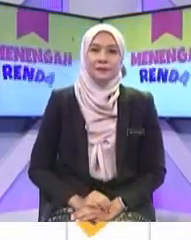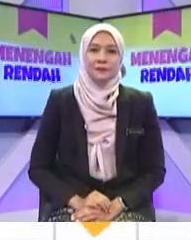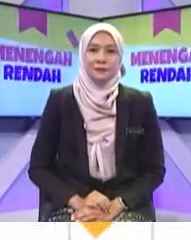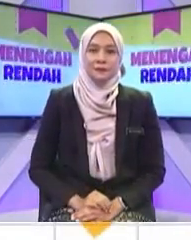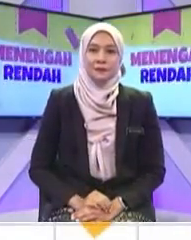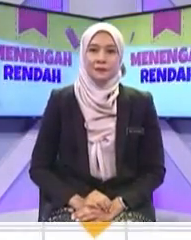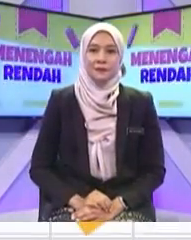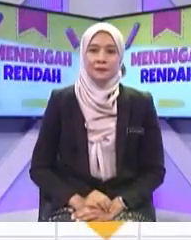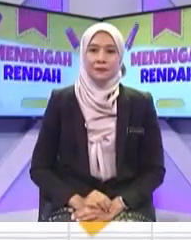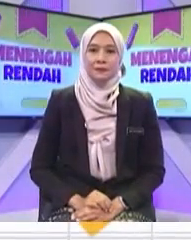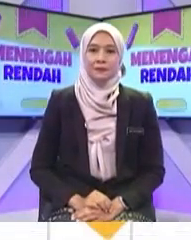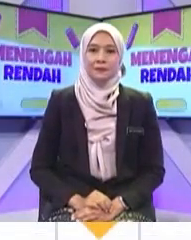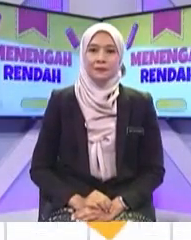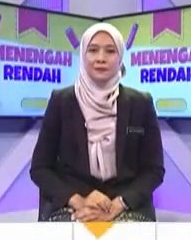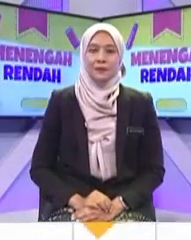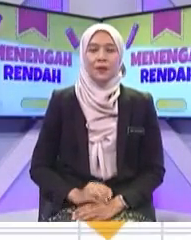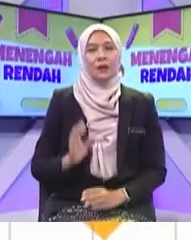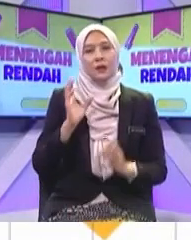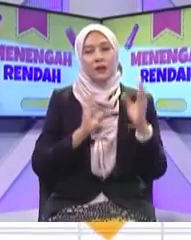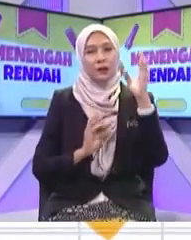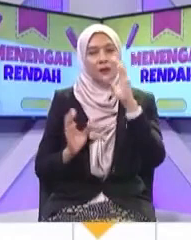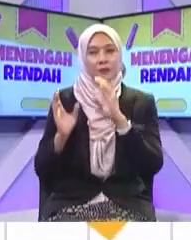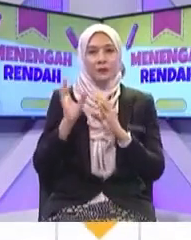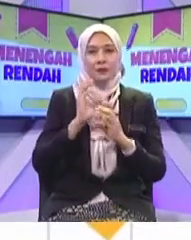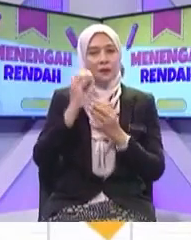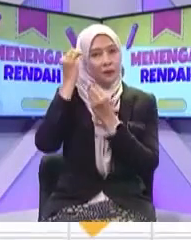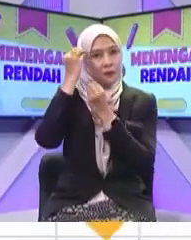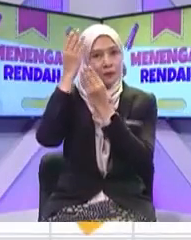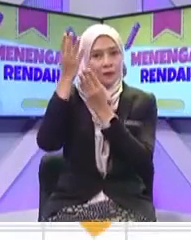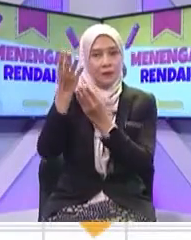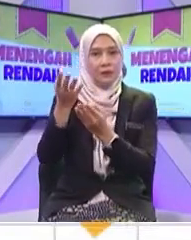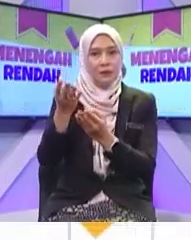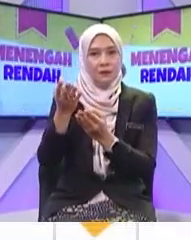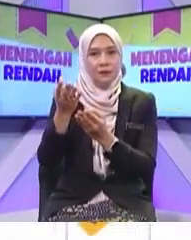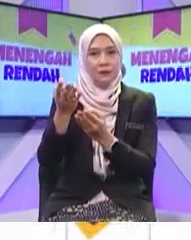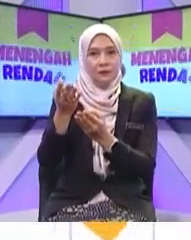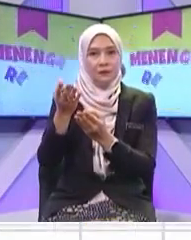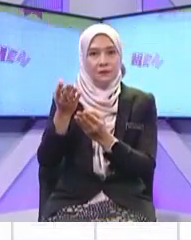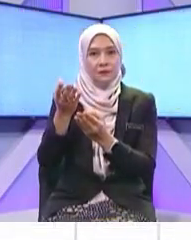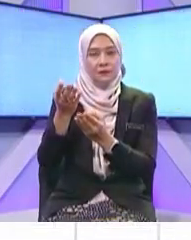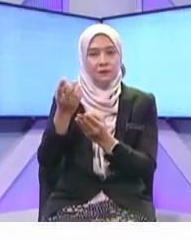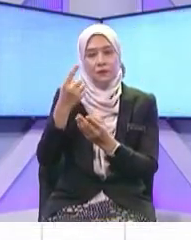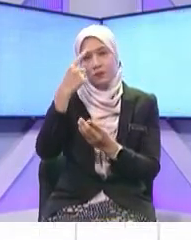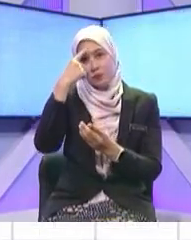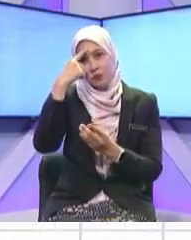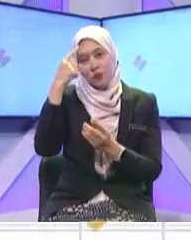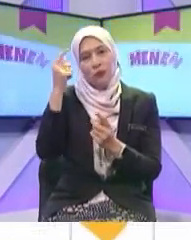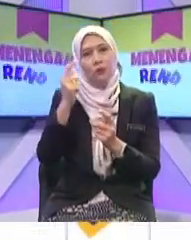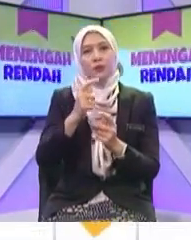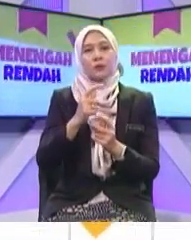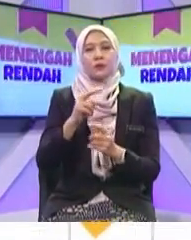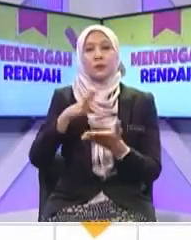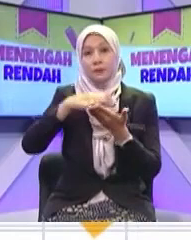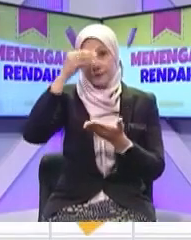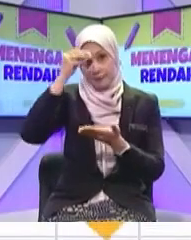murid cemerlang Untuk mencari maklumat Untuk mencari maklumat Untuk tujuan pelajaran Wah